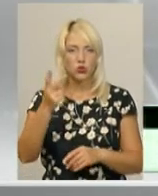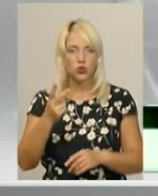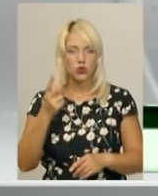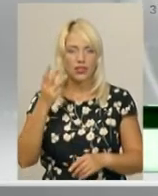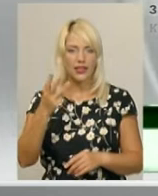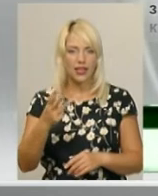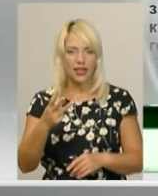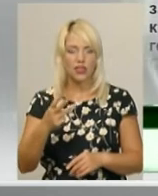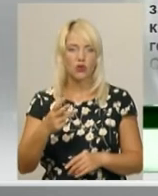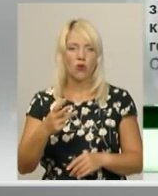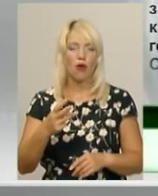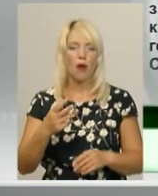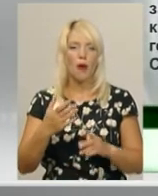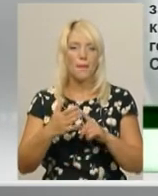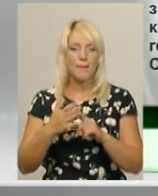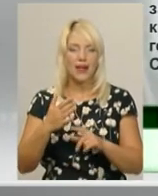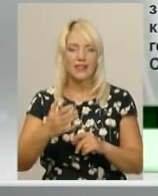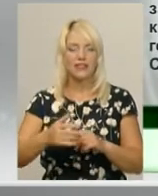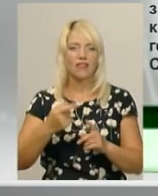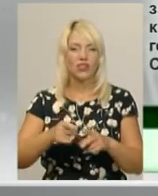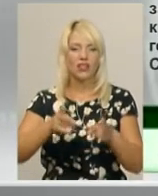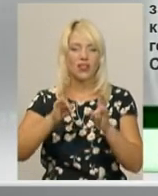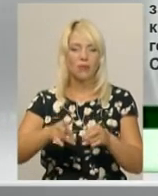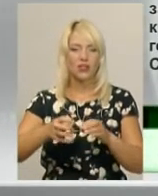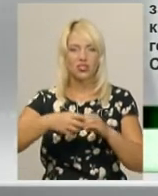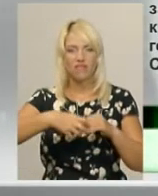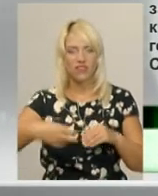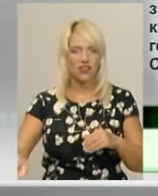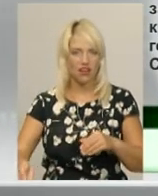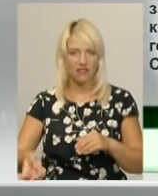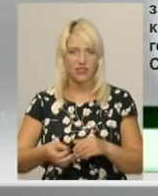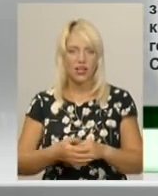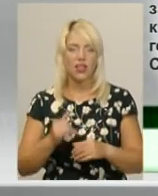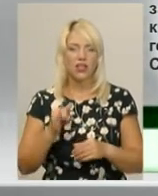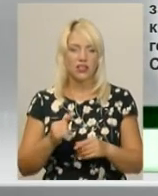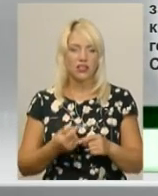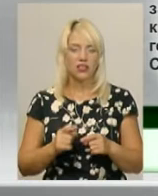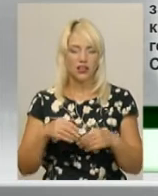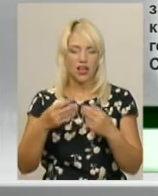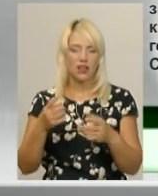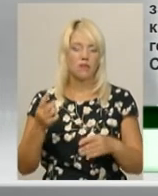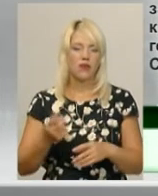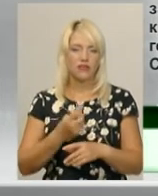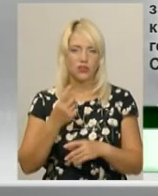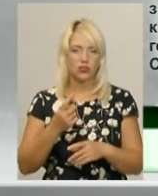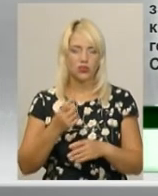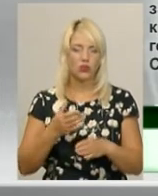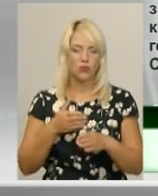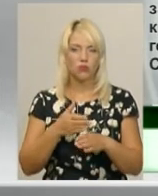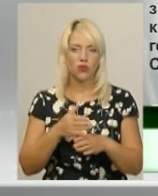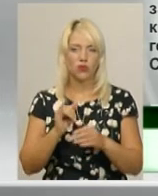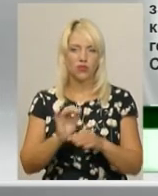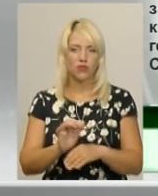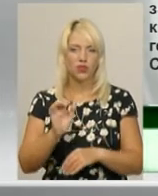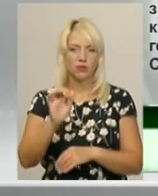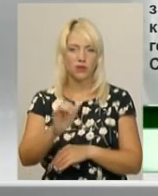пальця в правій китиці. Травматичний відрив вивели шокового стану, надали первинну допомогу і відправили